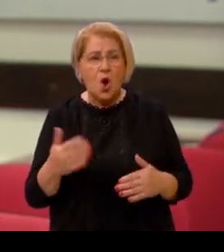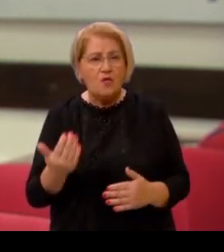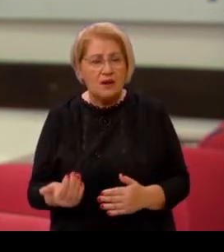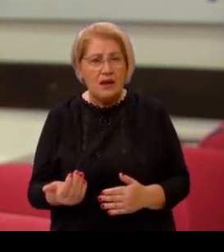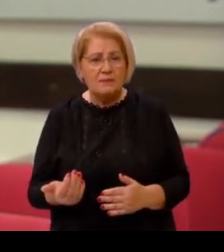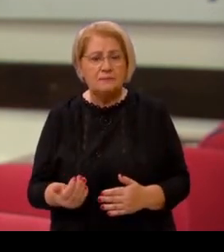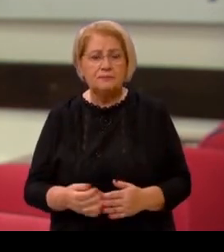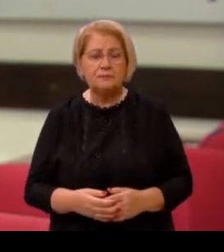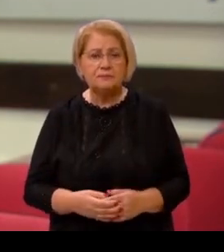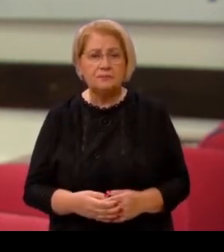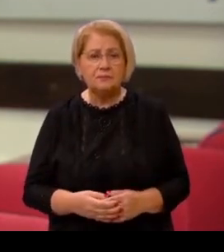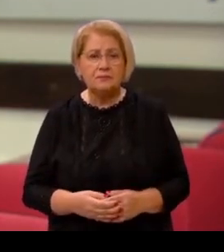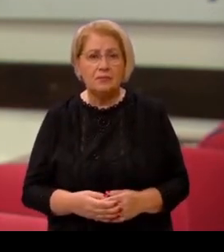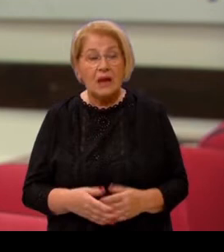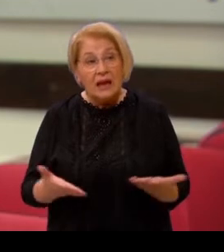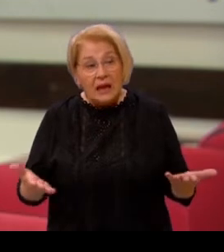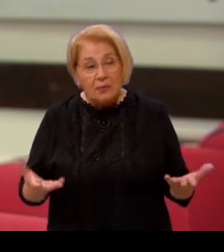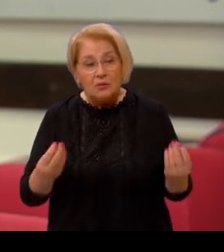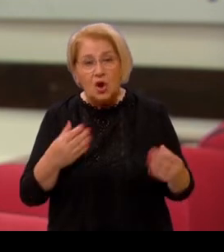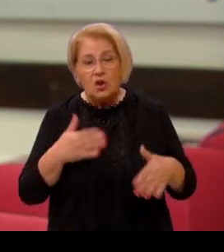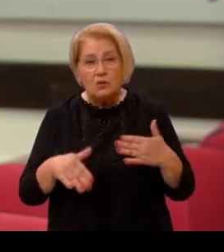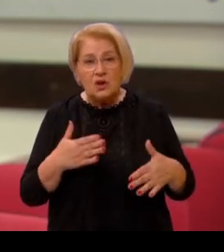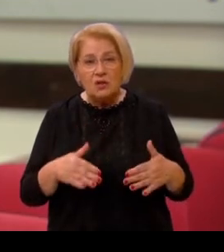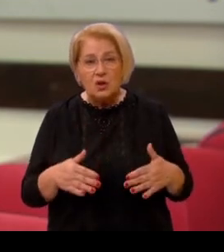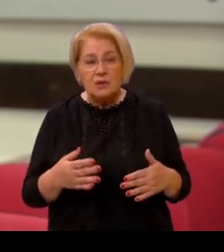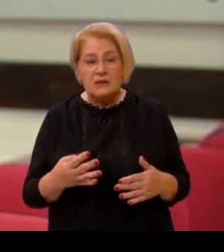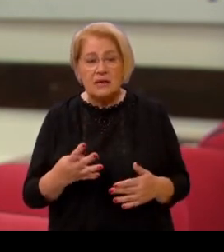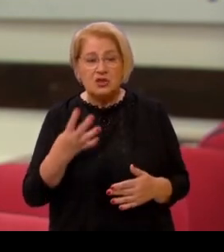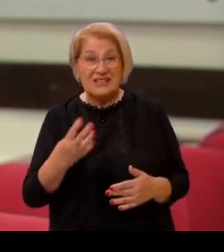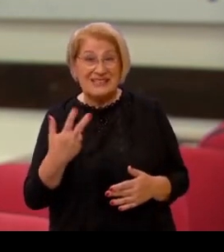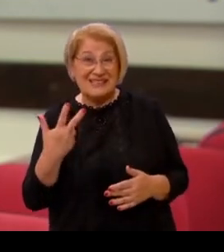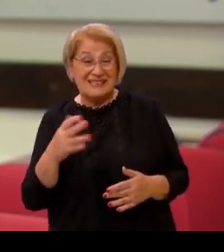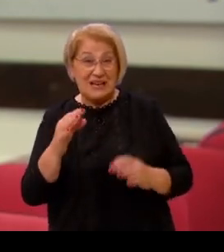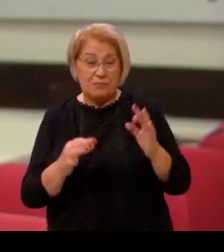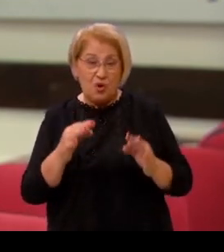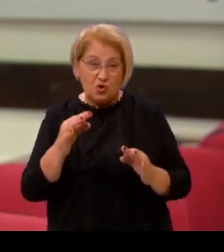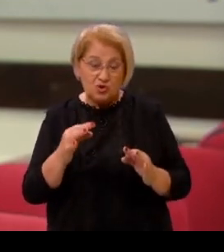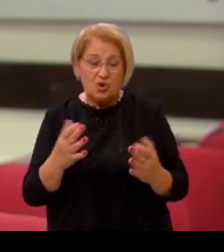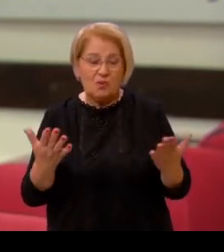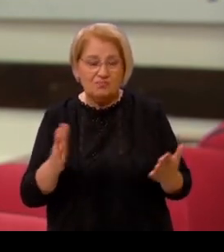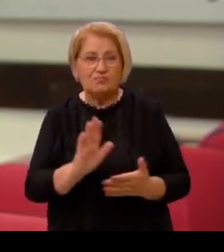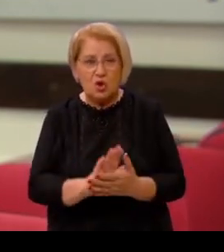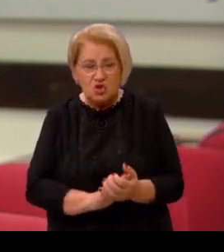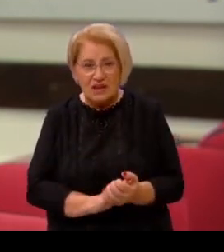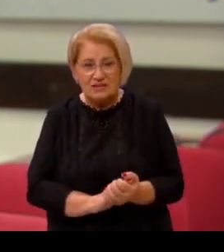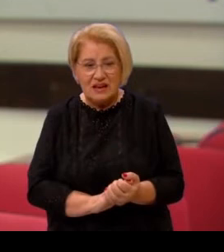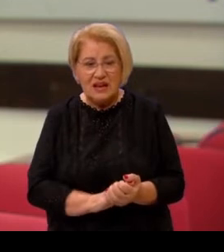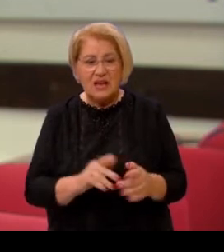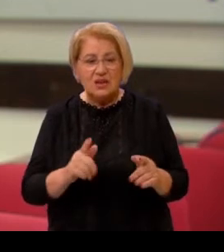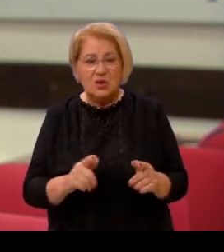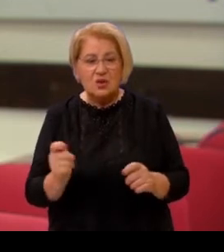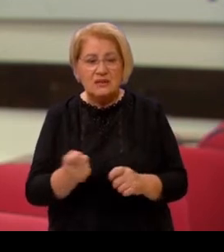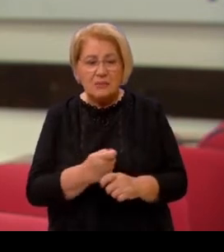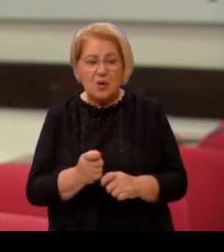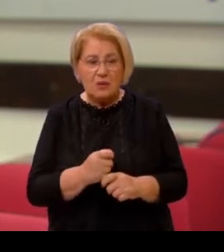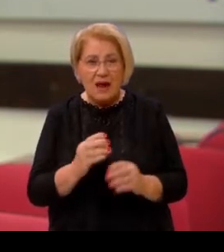je, zakinuti su mirovljenici tada bili za 43% starta mirovinskog, to se je popravilo